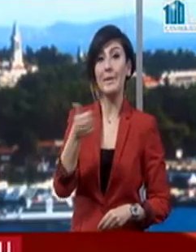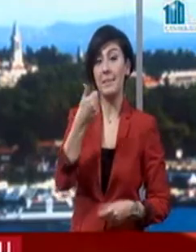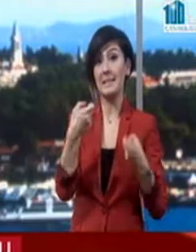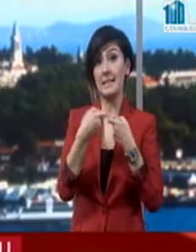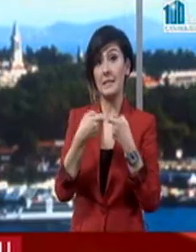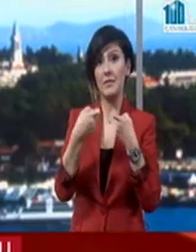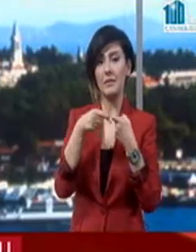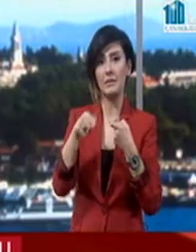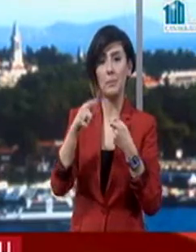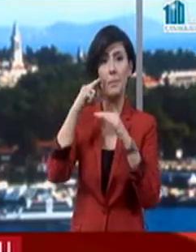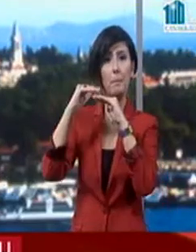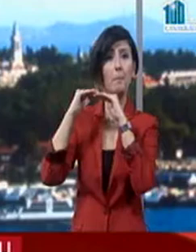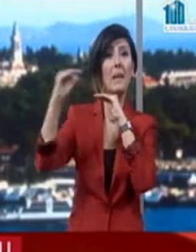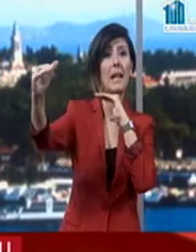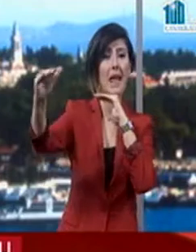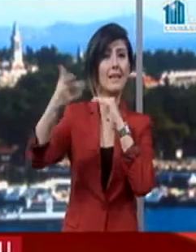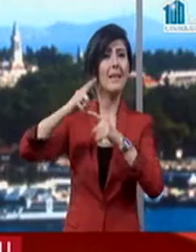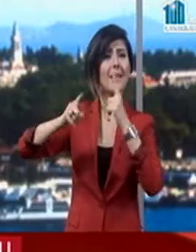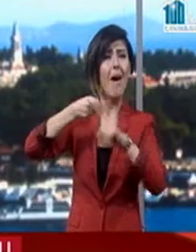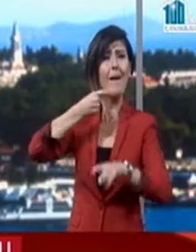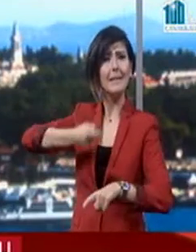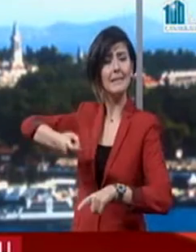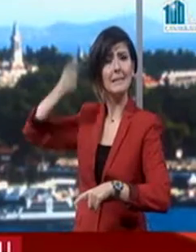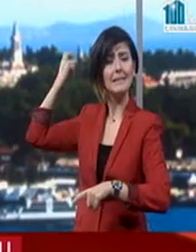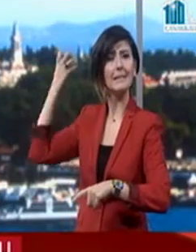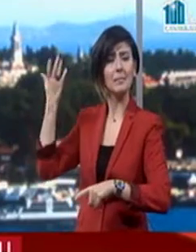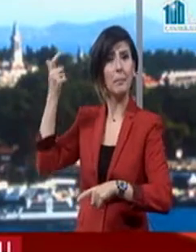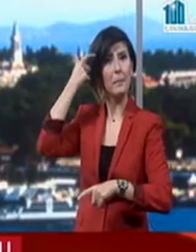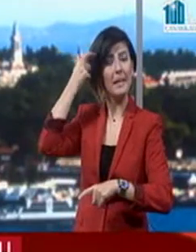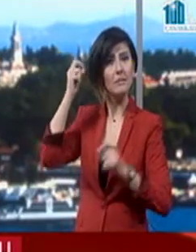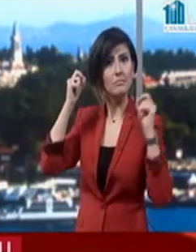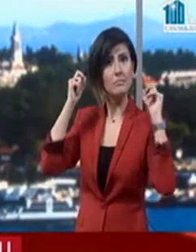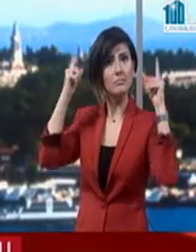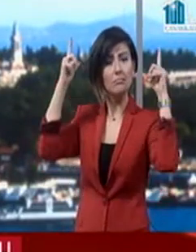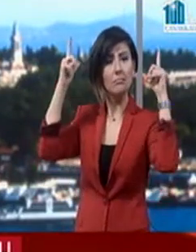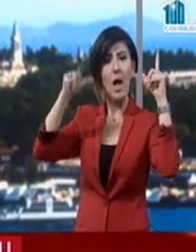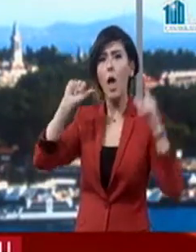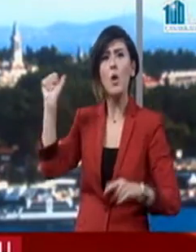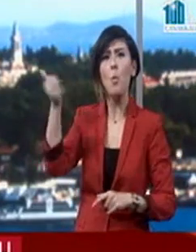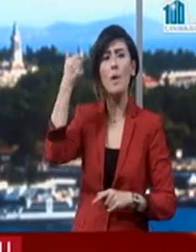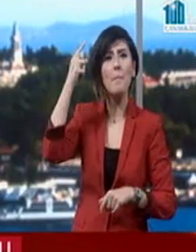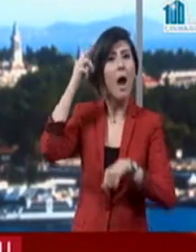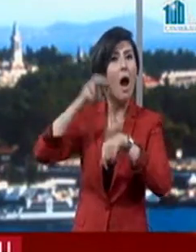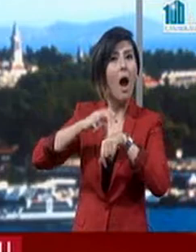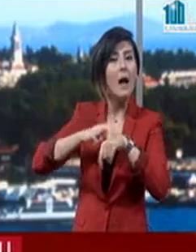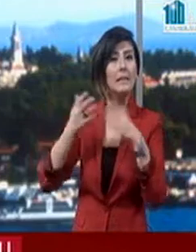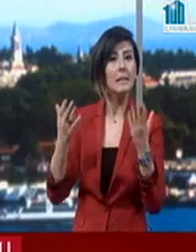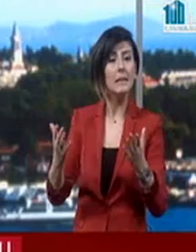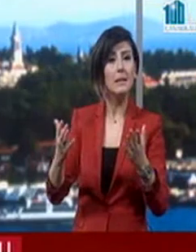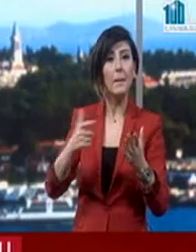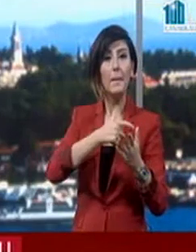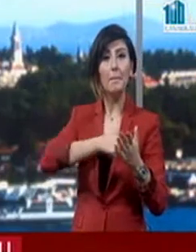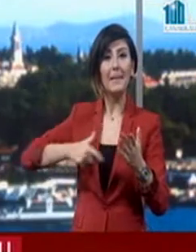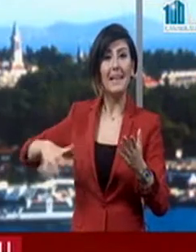aziz milletimizin tarihinde bilincinde uyandırdığı en önemli hatıra milli